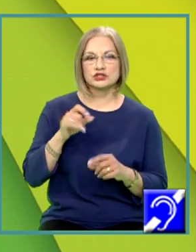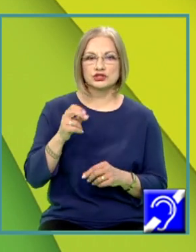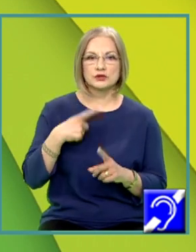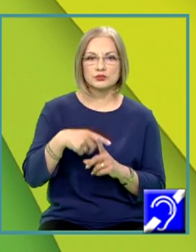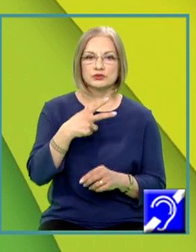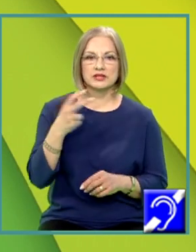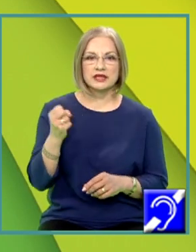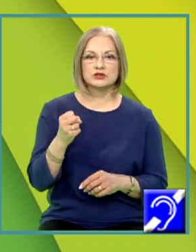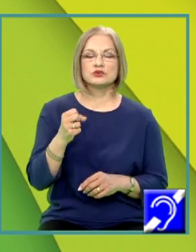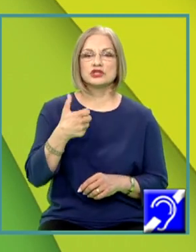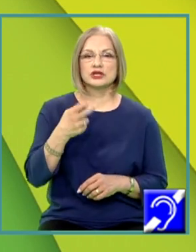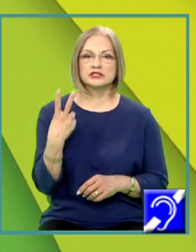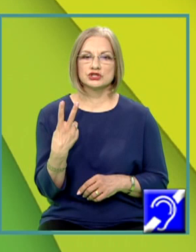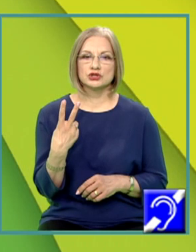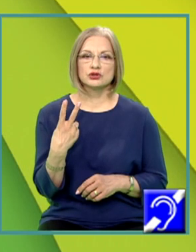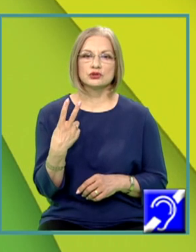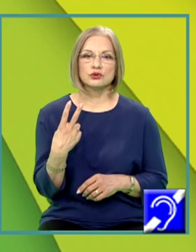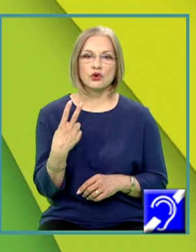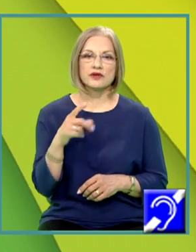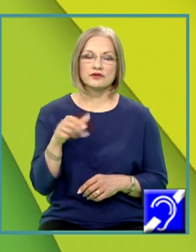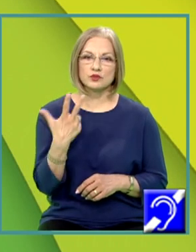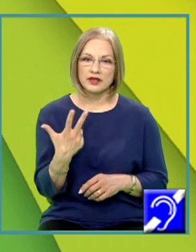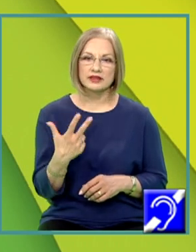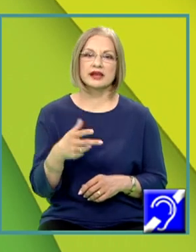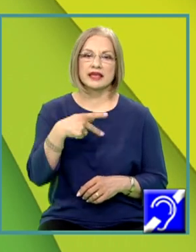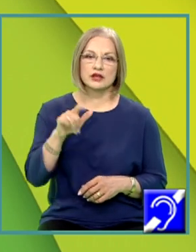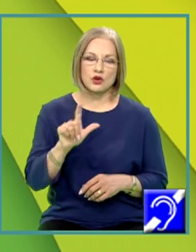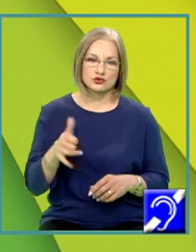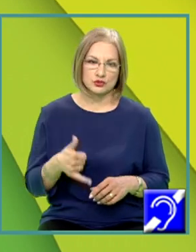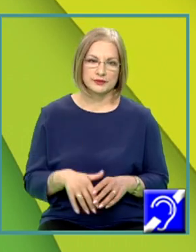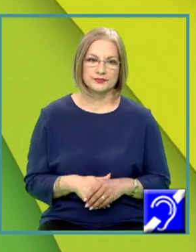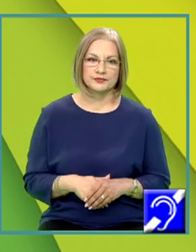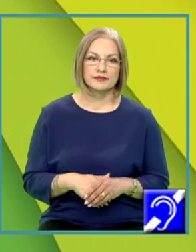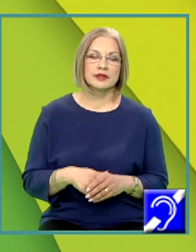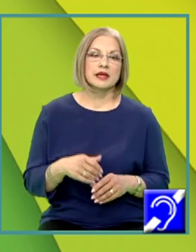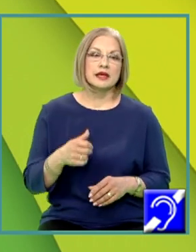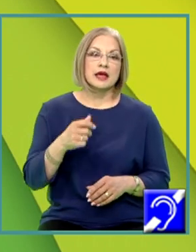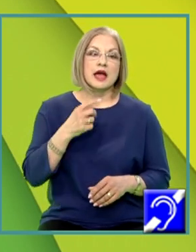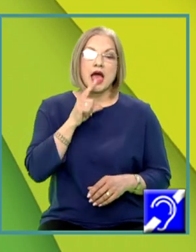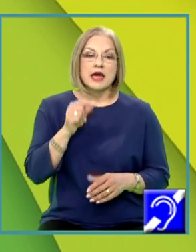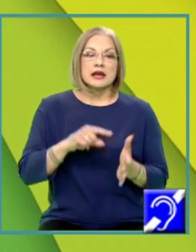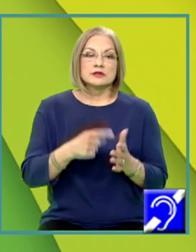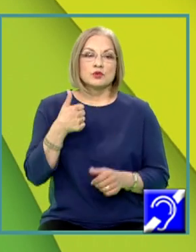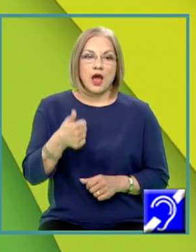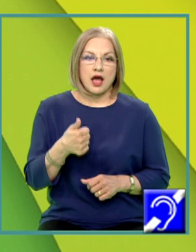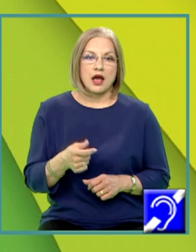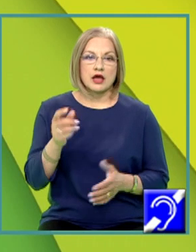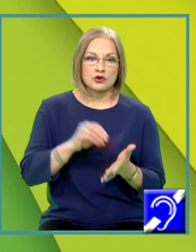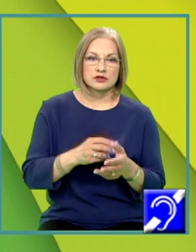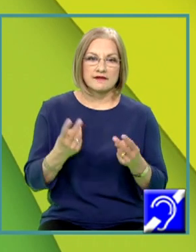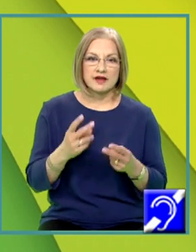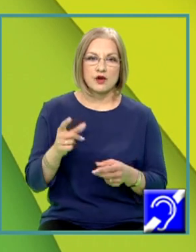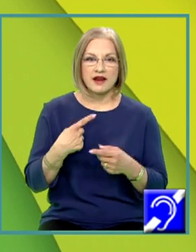362,3 kJ. A mic, notați valoarea variației de entalpia reacției.